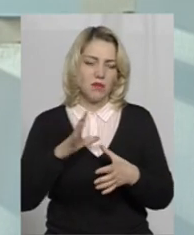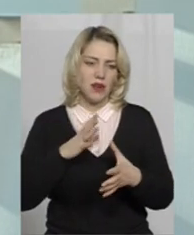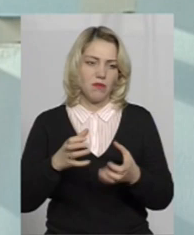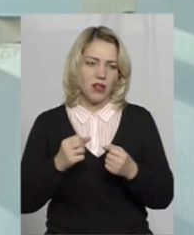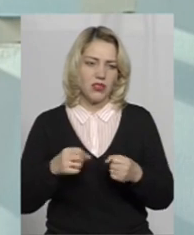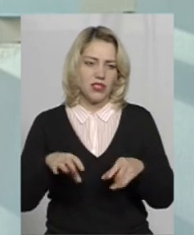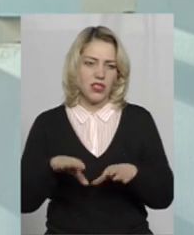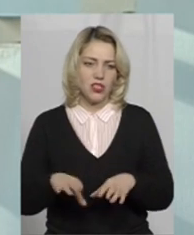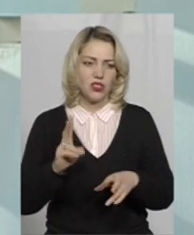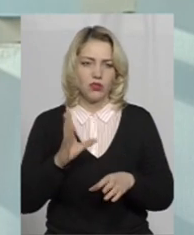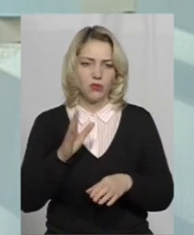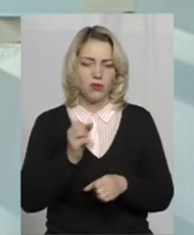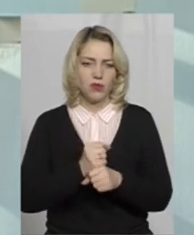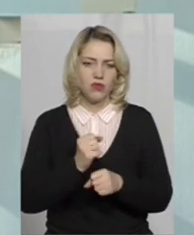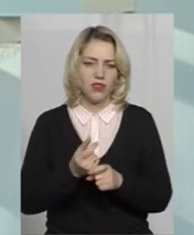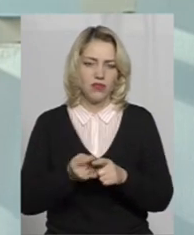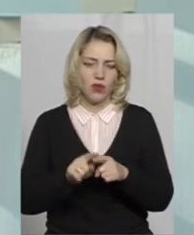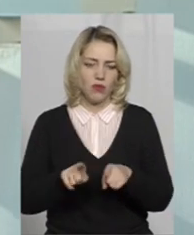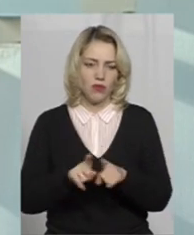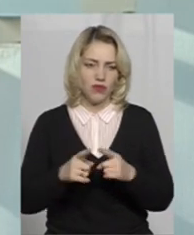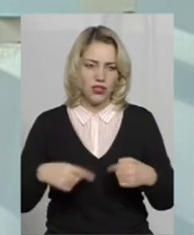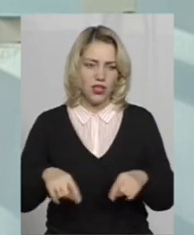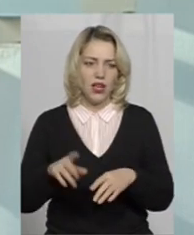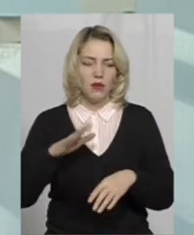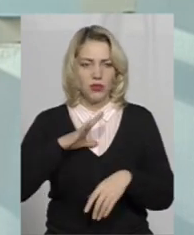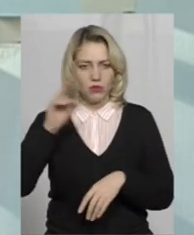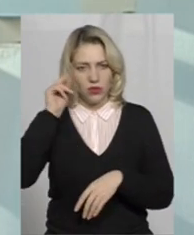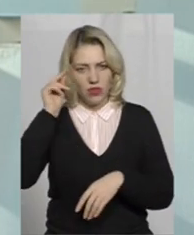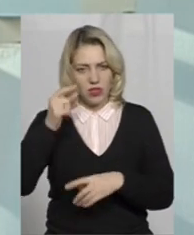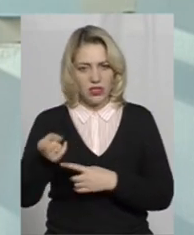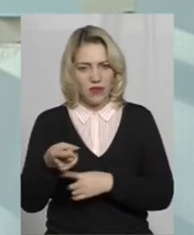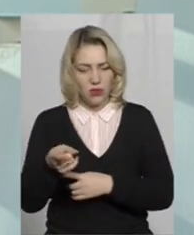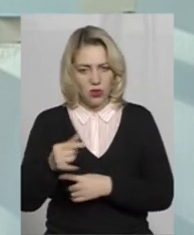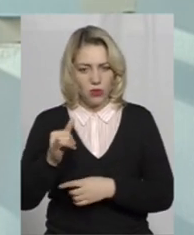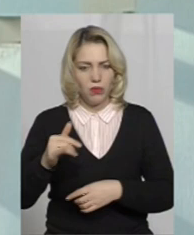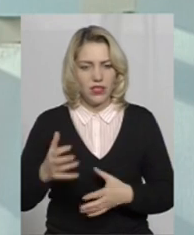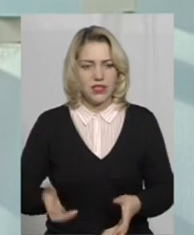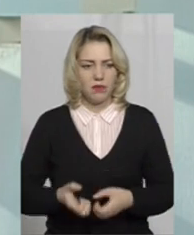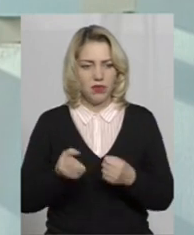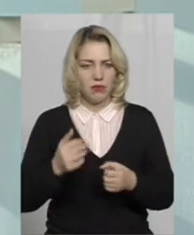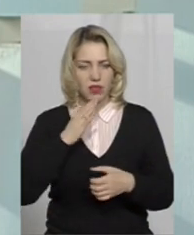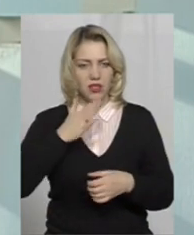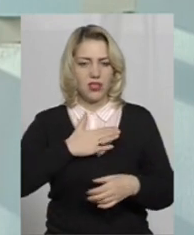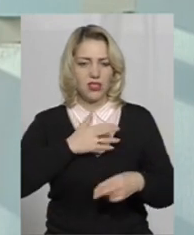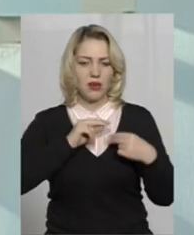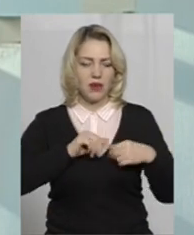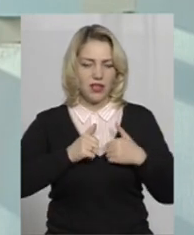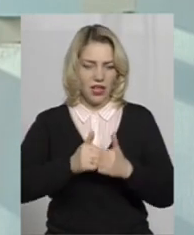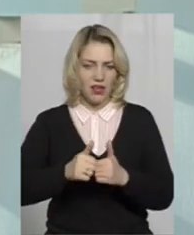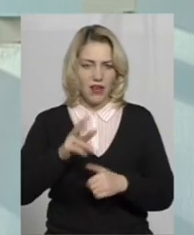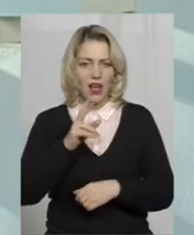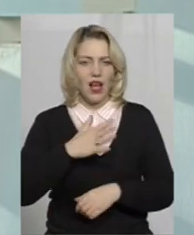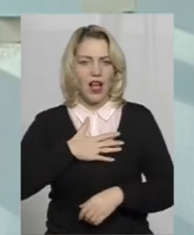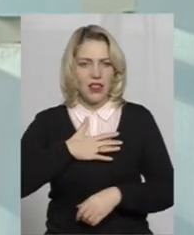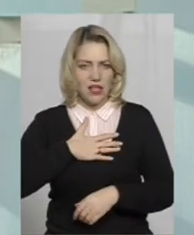даному відділі. Далі ми проходили навчання в місті Тернополі за підтримки наших партнерів з Канади.